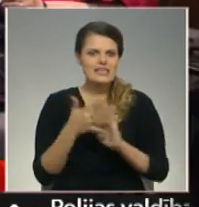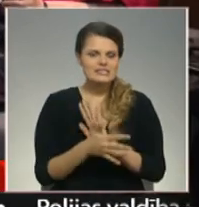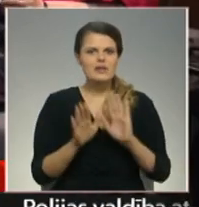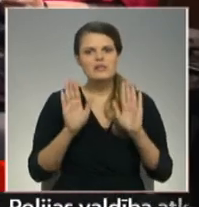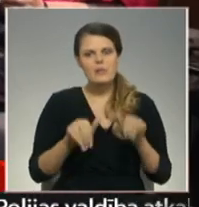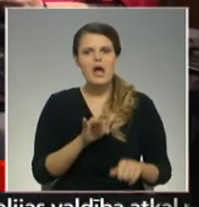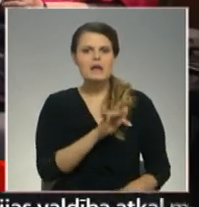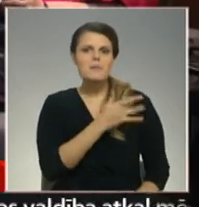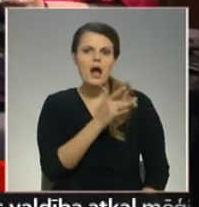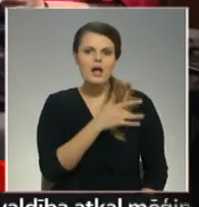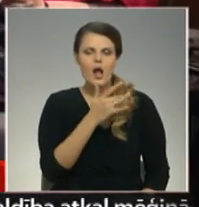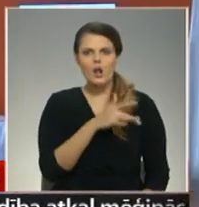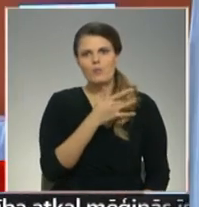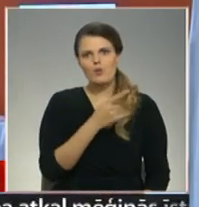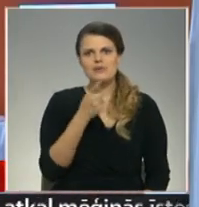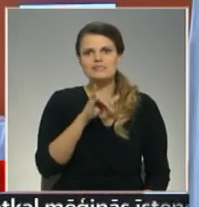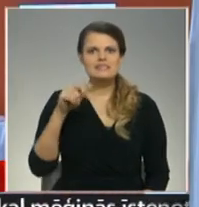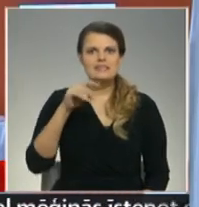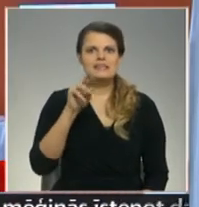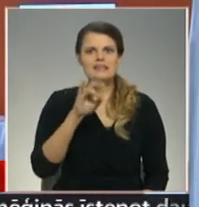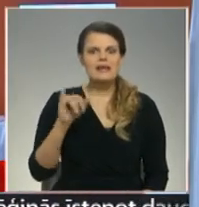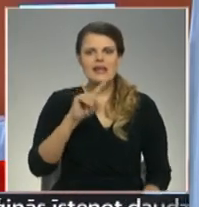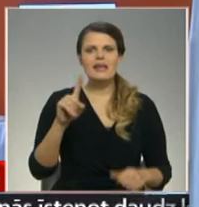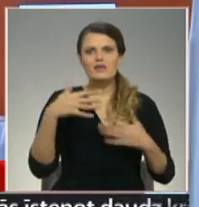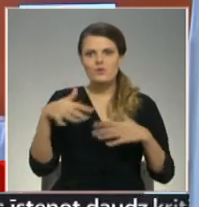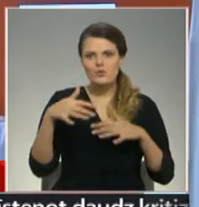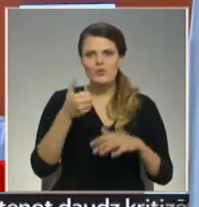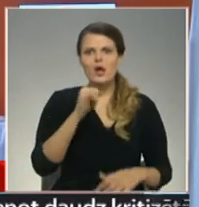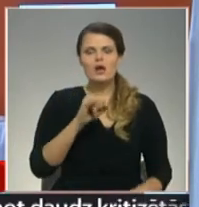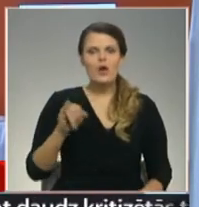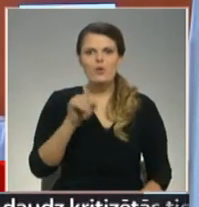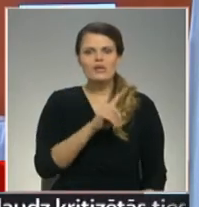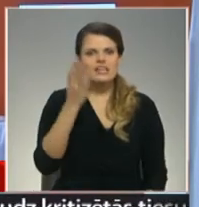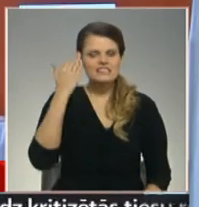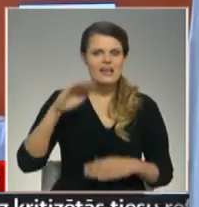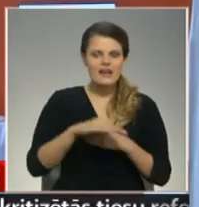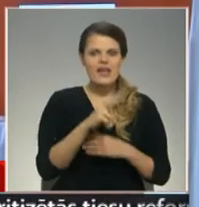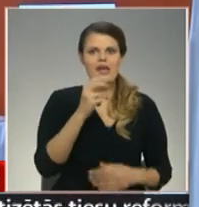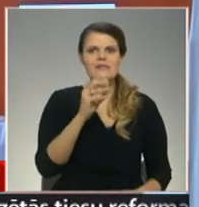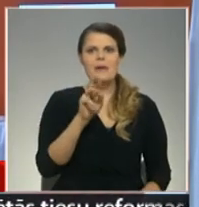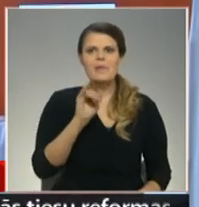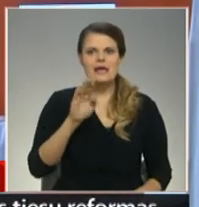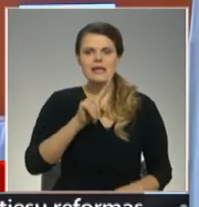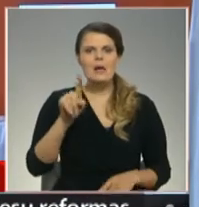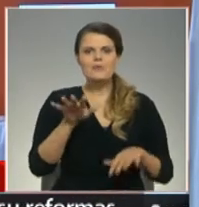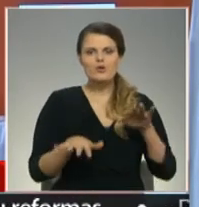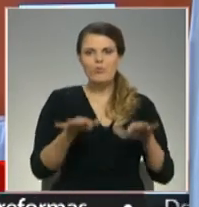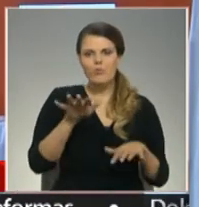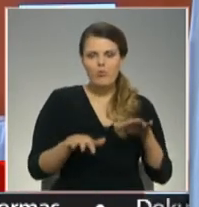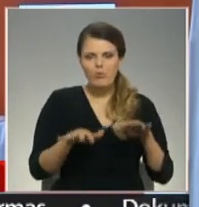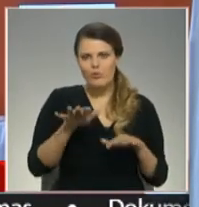pakalpojumu. Slīterai ir jūra, gaujai ir lielā gaujas senlē, ķemeriem ir purps, tad šeit ir